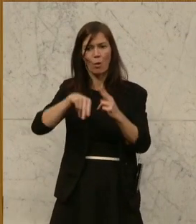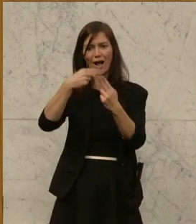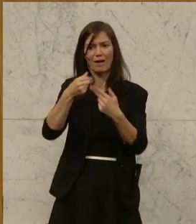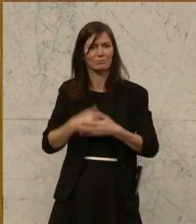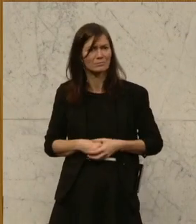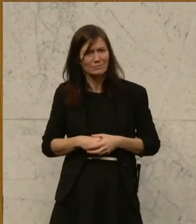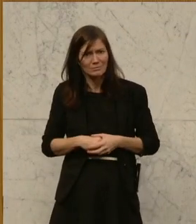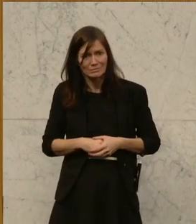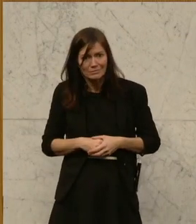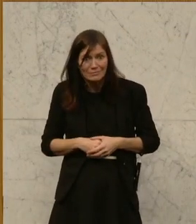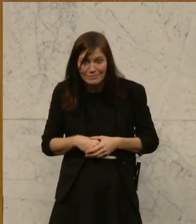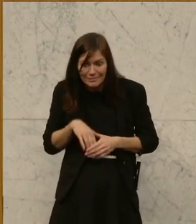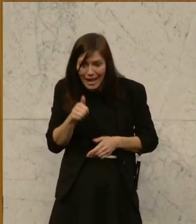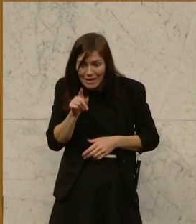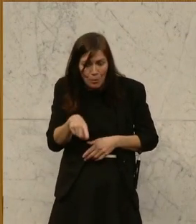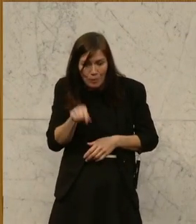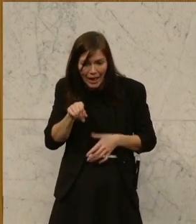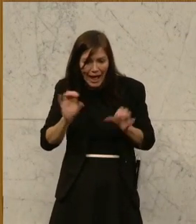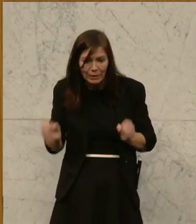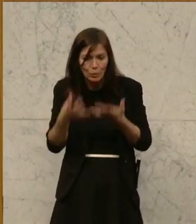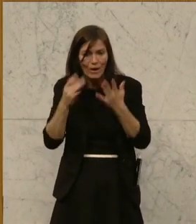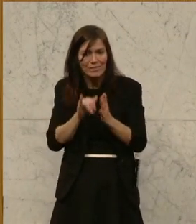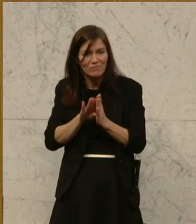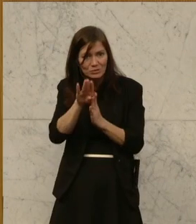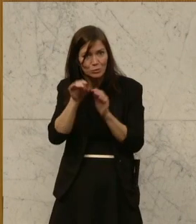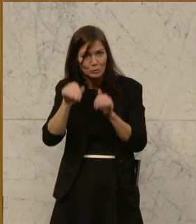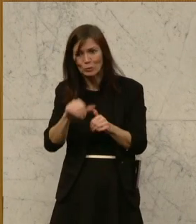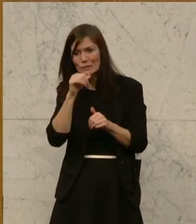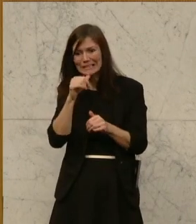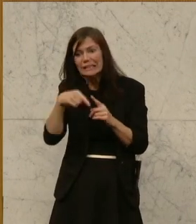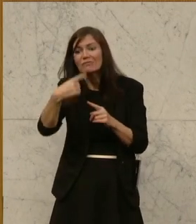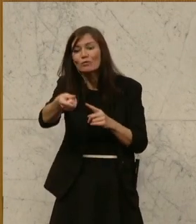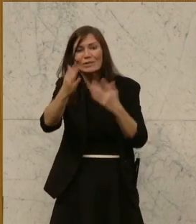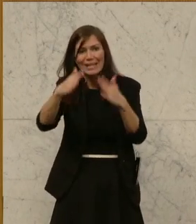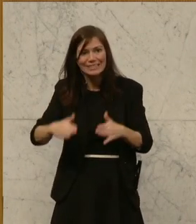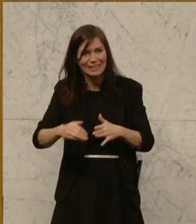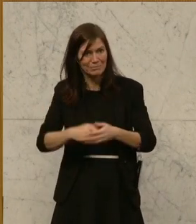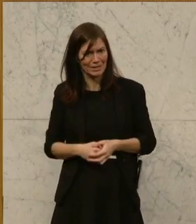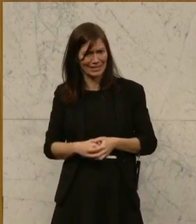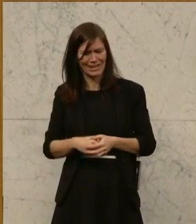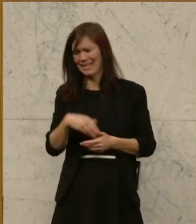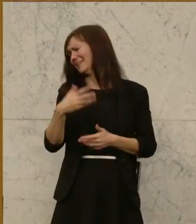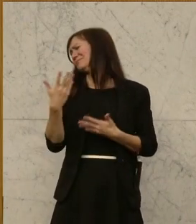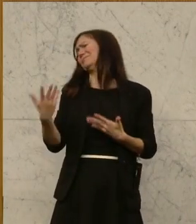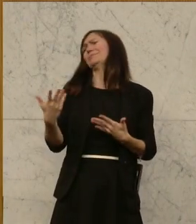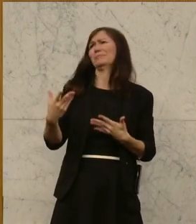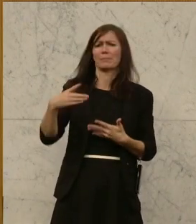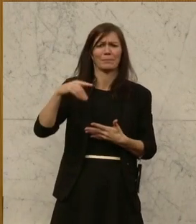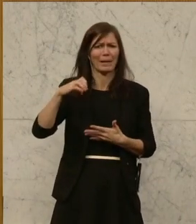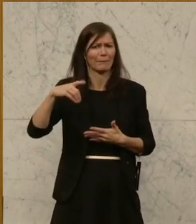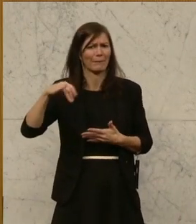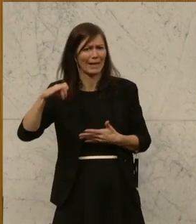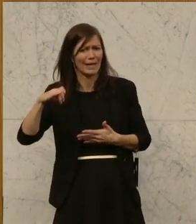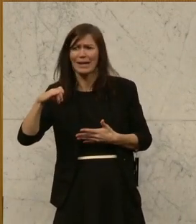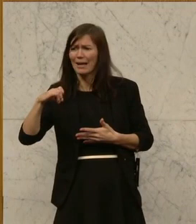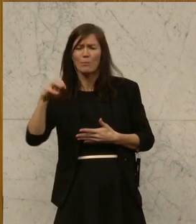Pension ja erst einen Monat alt ist. Also wie absurd kann man denken? Und diese absurde Denkweise des Beppo Muchitsch hat ja leider der Herr Minister